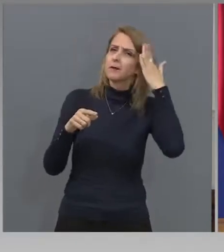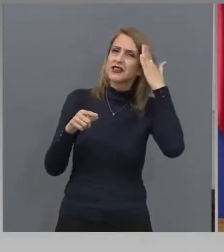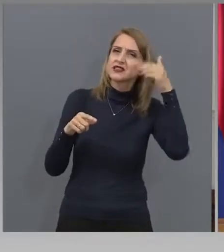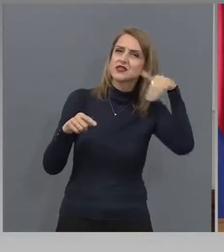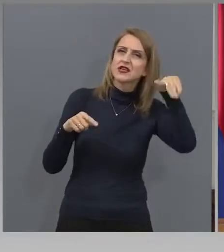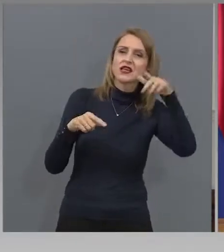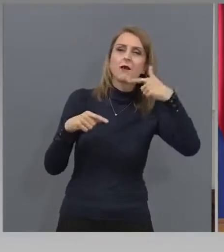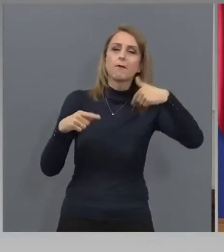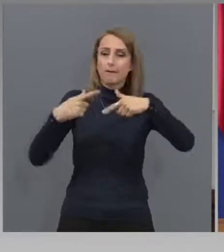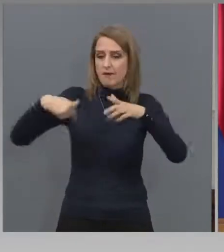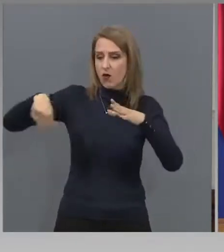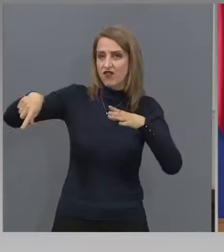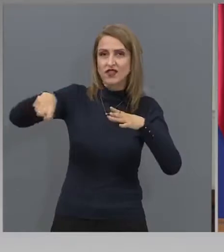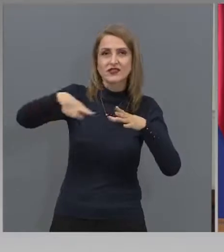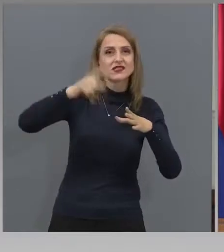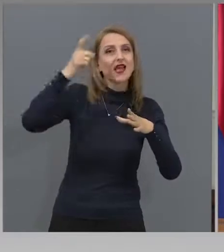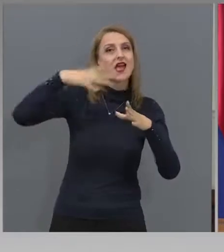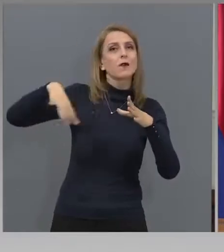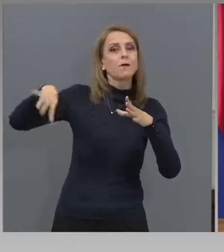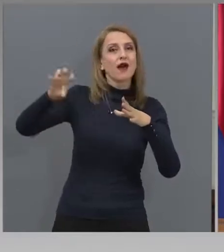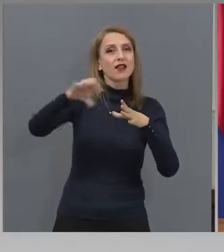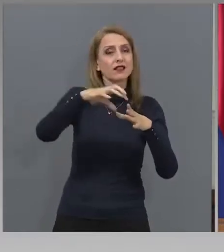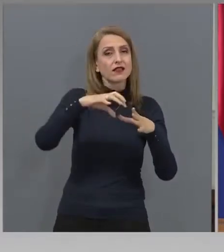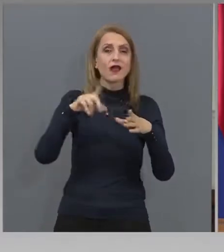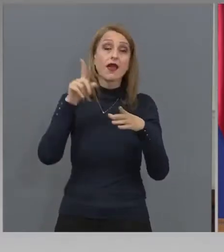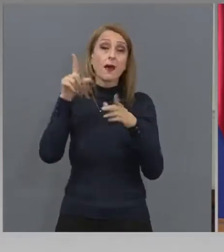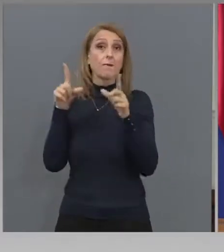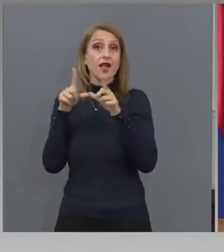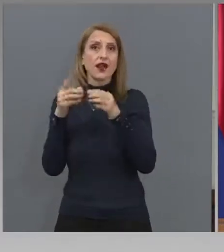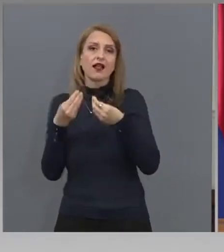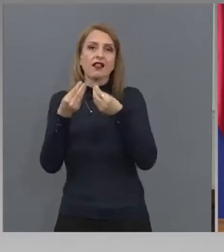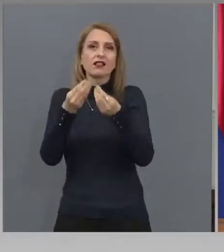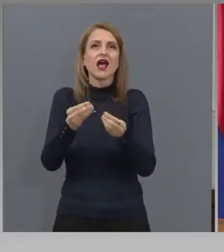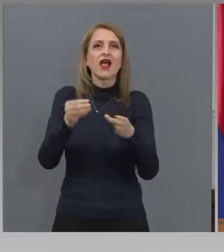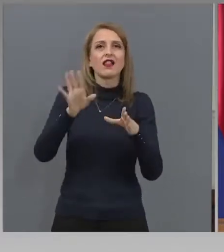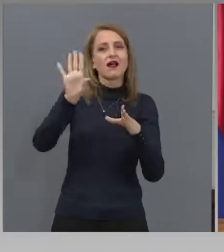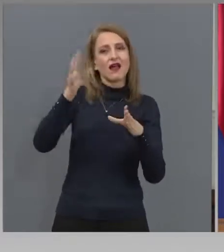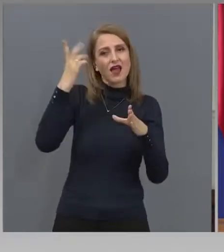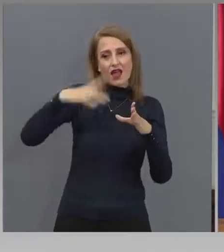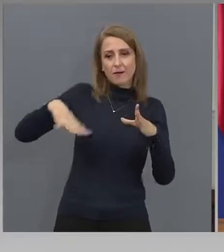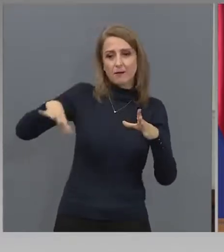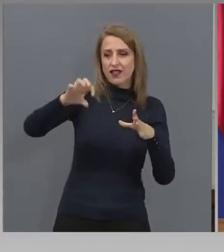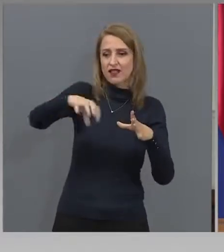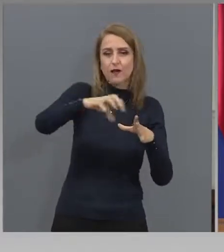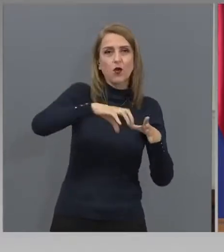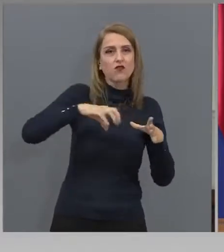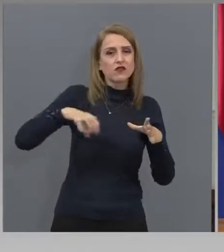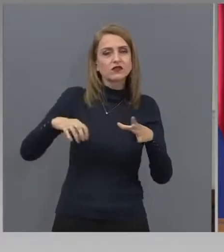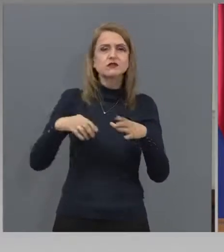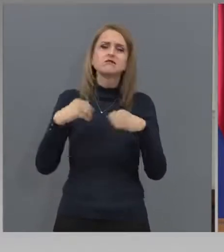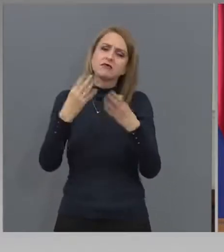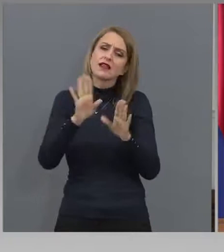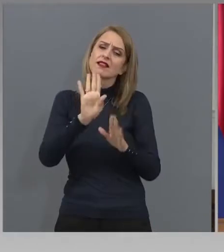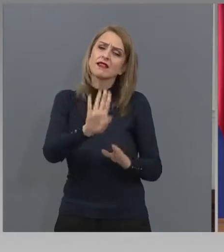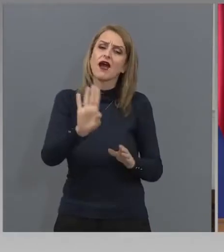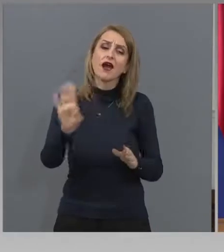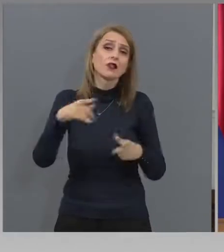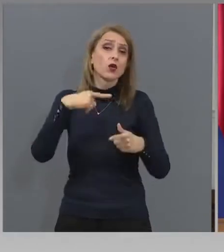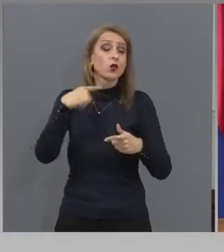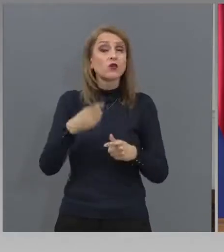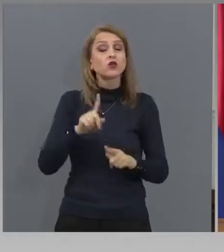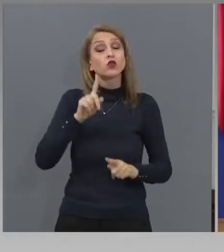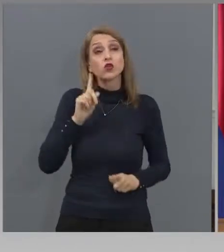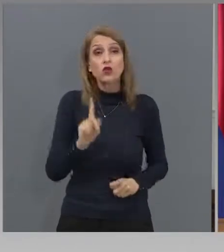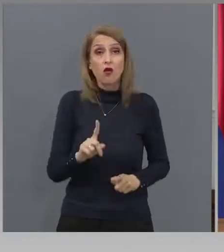провинците. Им е отпуснала права на тяхна отговорност, но при много стрикно спазване на